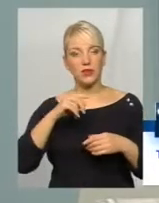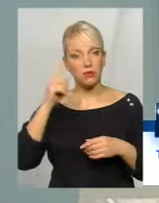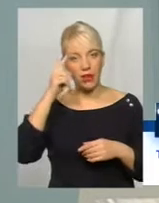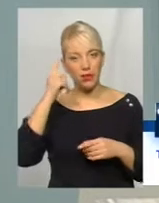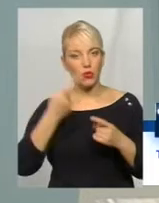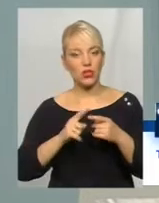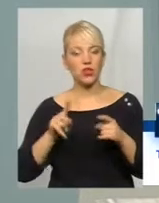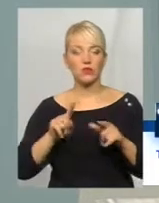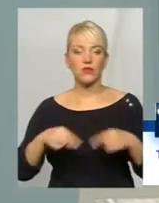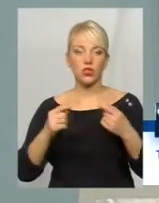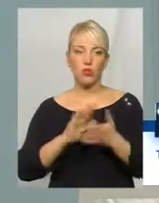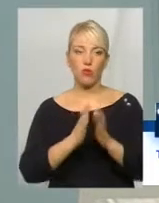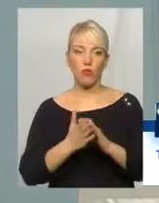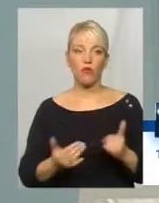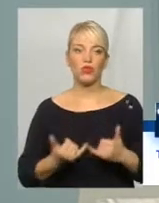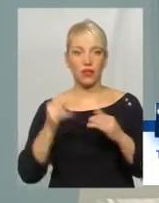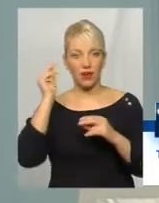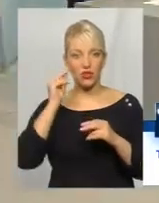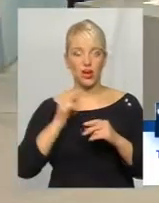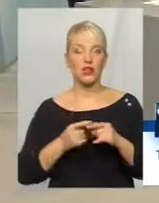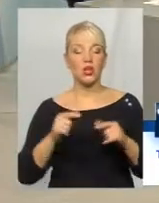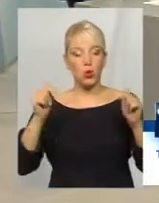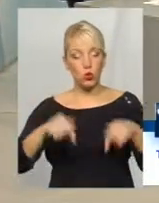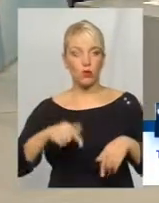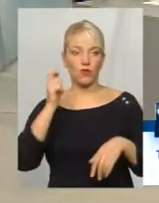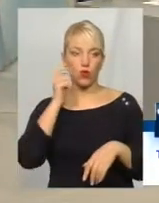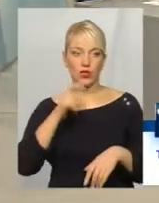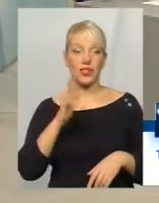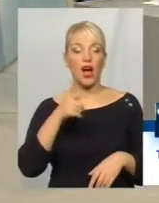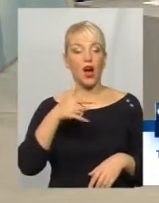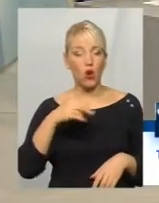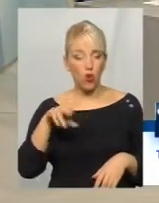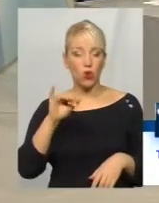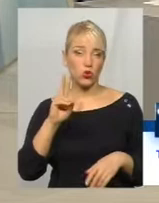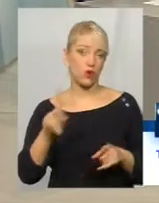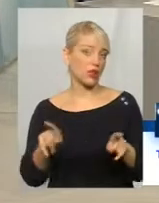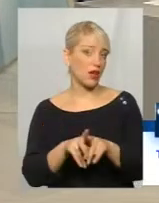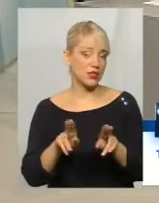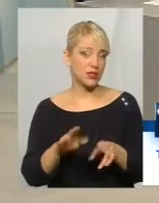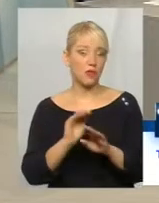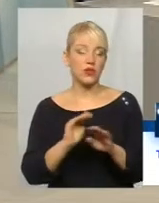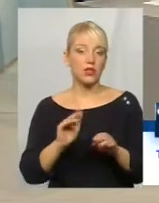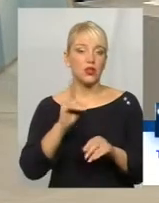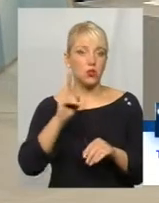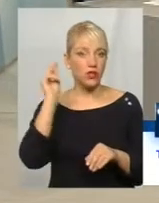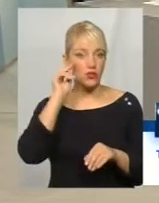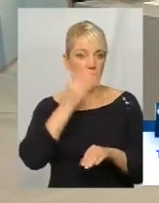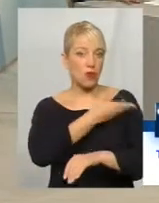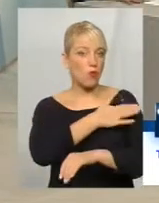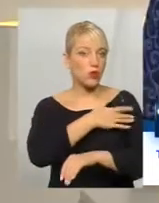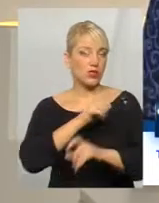умови для навчання цих дітей саме тут, в Україні. Ну, власне, так, як і в Городку. Учні, які навчаються в польській школі,